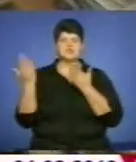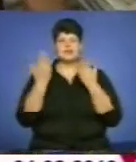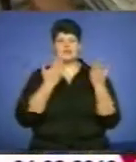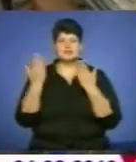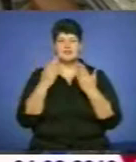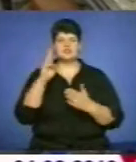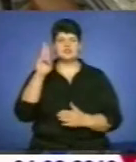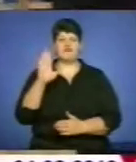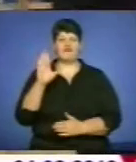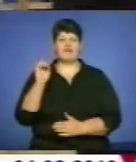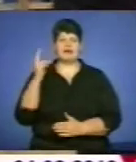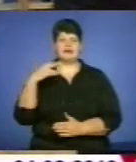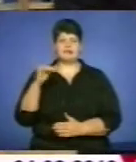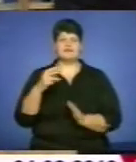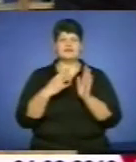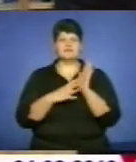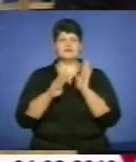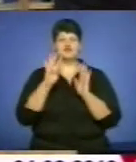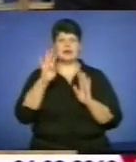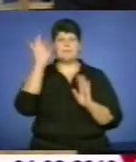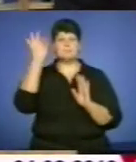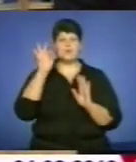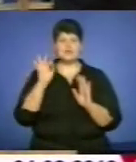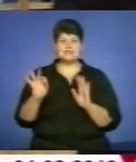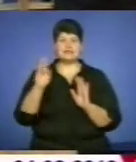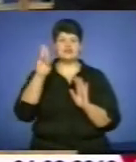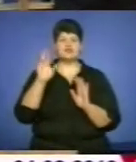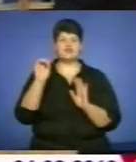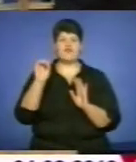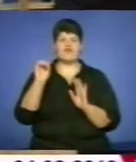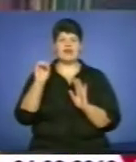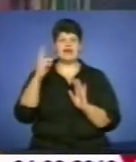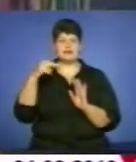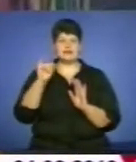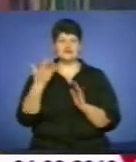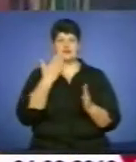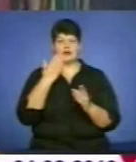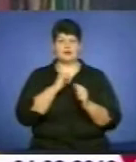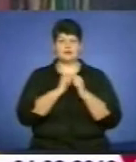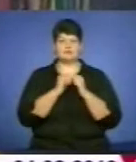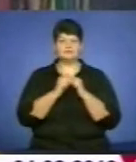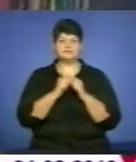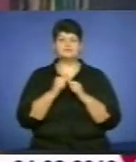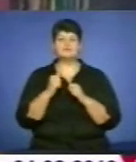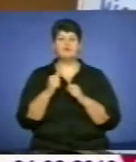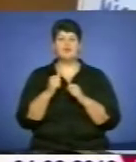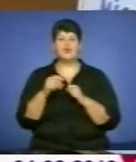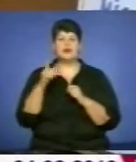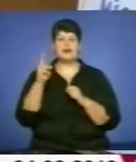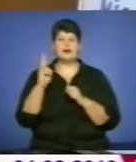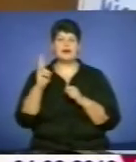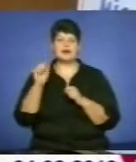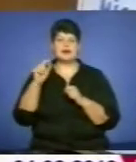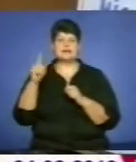шведи. Близько 84% з них щороку прочитує щонайменше одну книгу. За даними соціологів, у Казахстані та